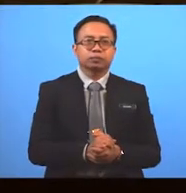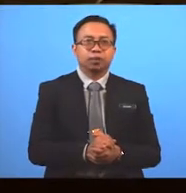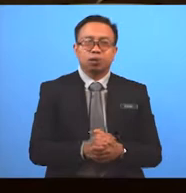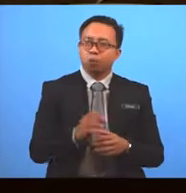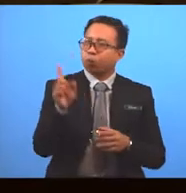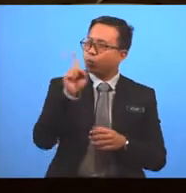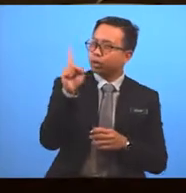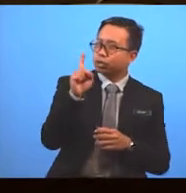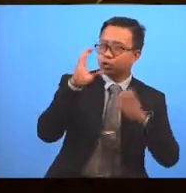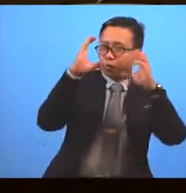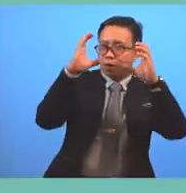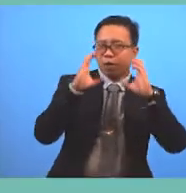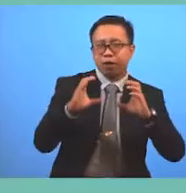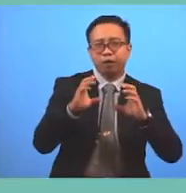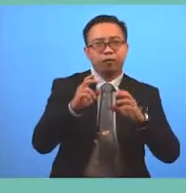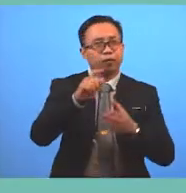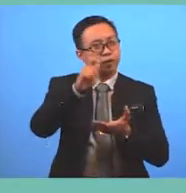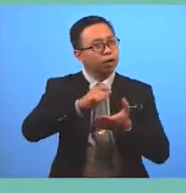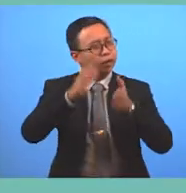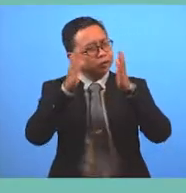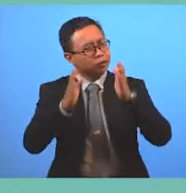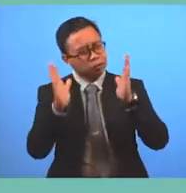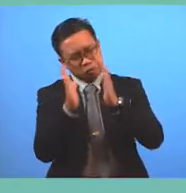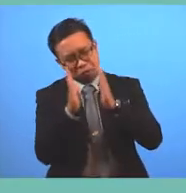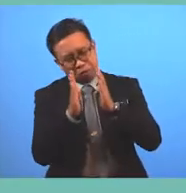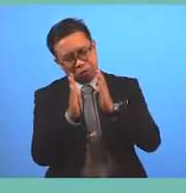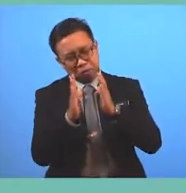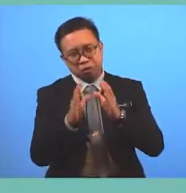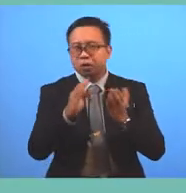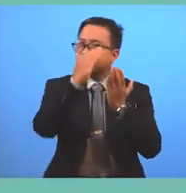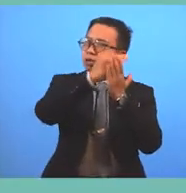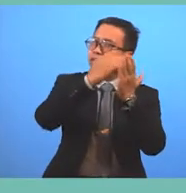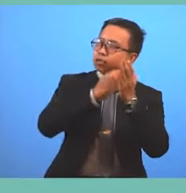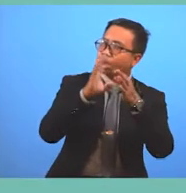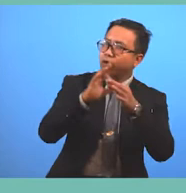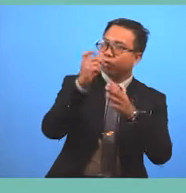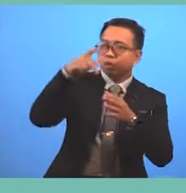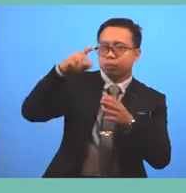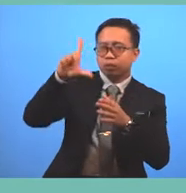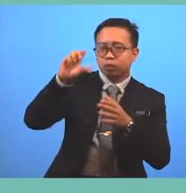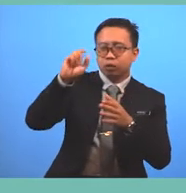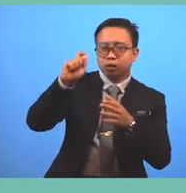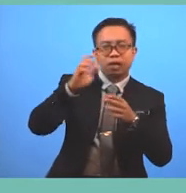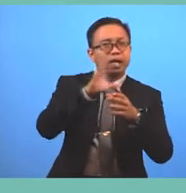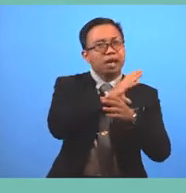Which paragraph does the writer give a short description of the plot and the setting?